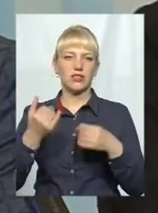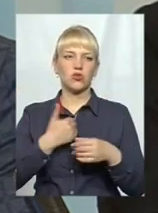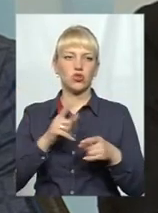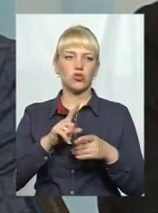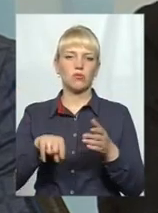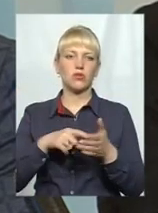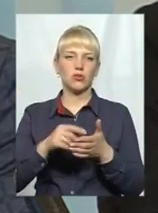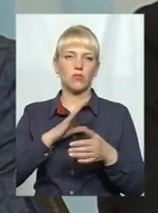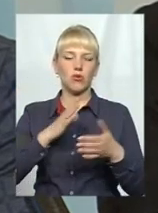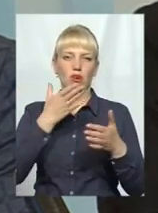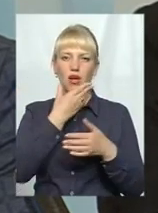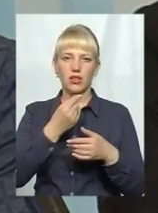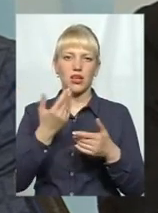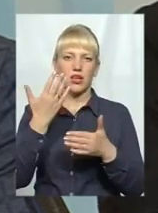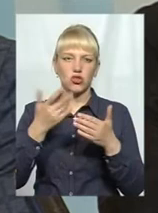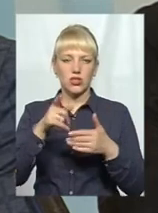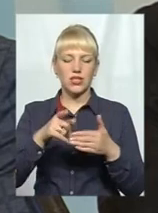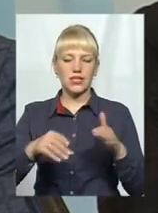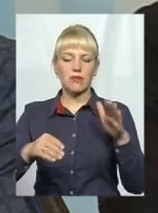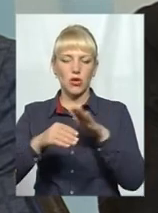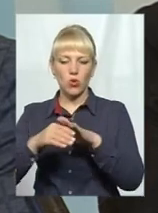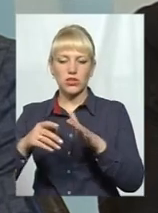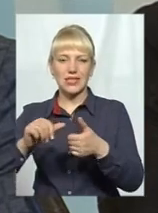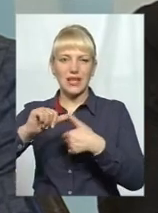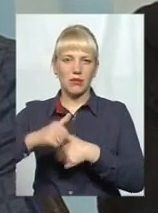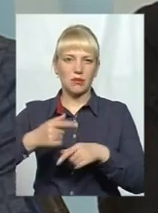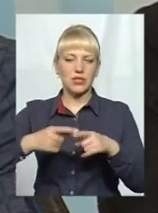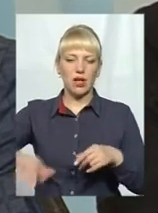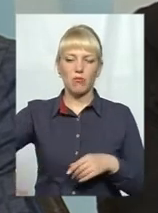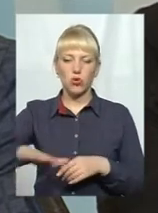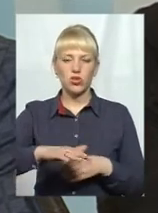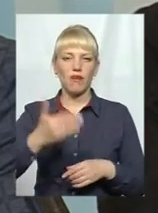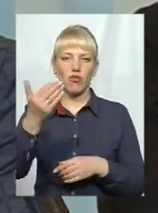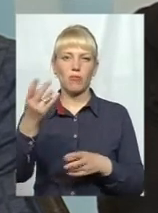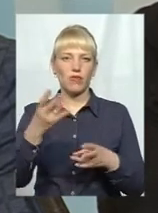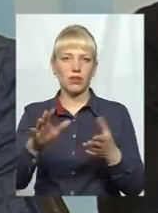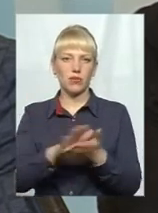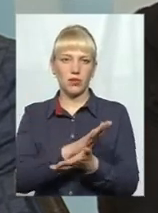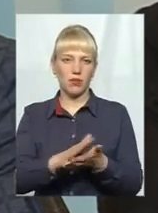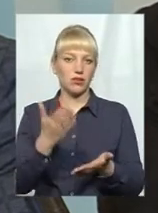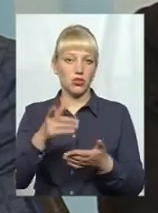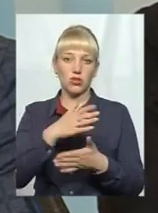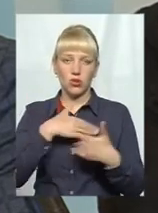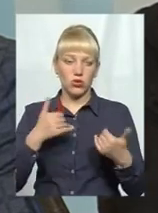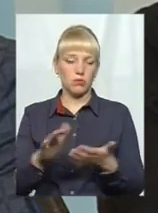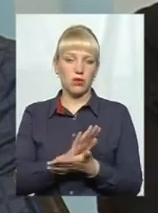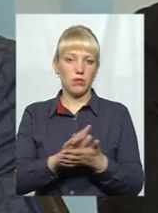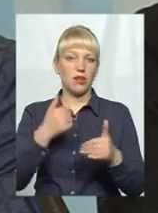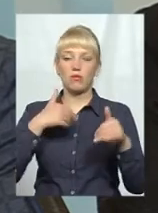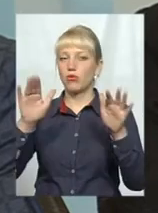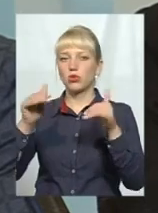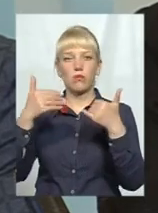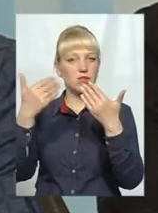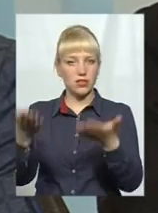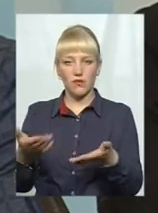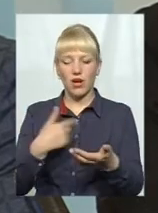місто було гарне, і якщо за цими киосками закріпили цю площу, то вони мають її прибирати. Якщо все-таки вони не хочуть прибирати, тоді ми з вами прощаємося, закріпляємо відповідних